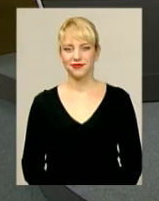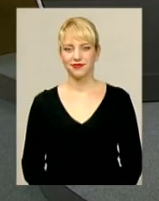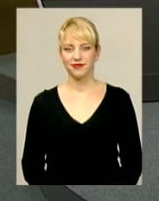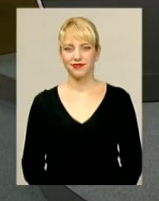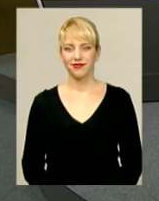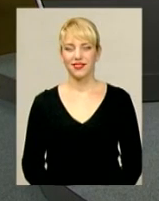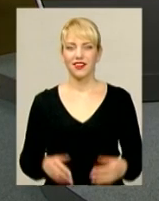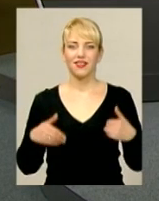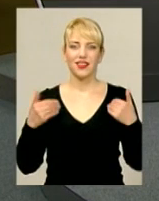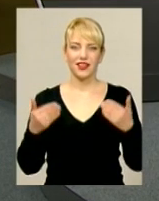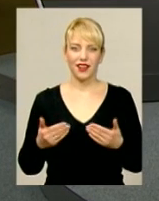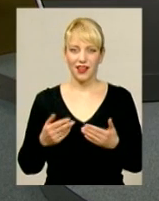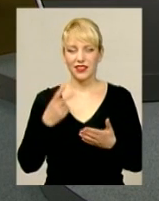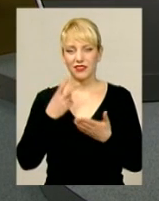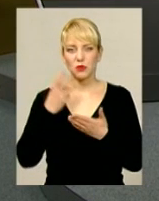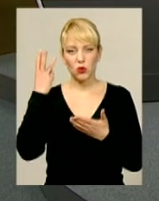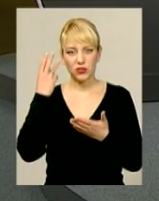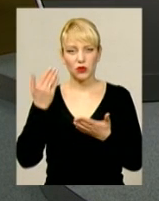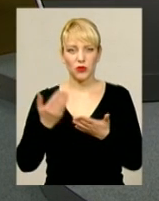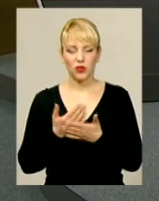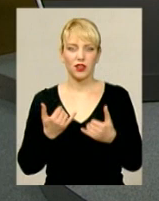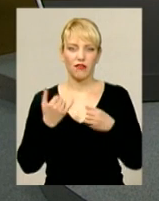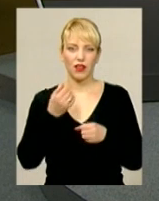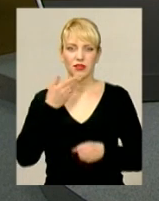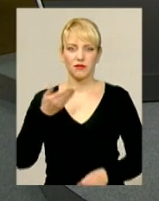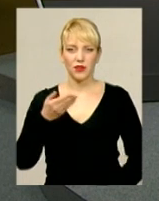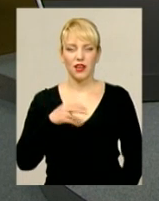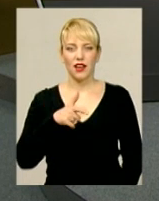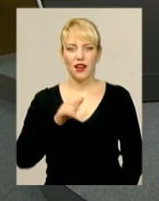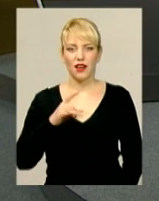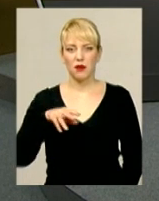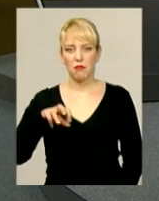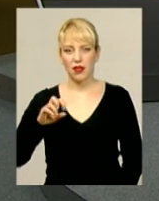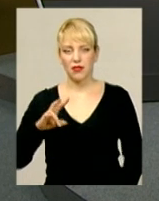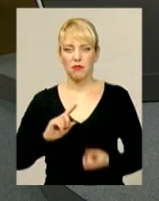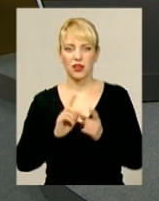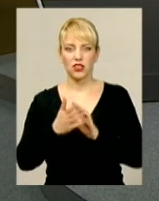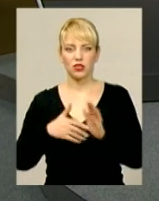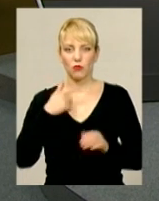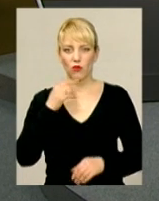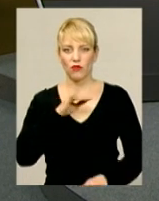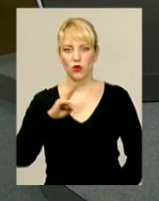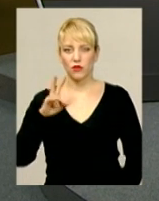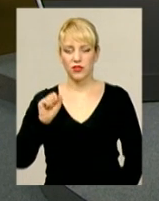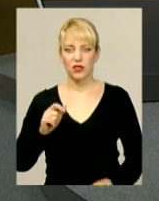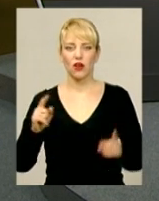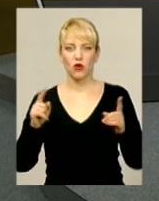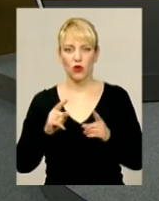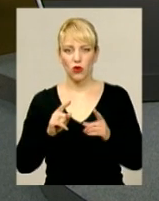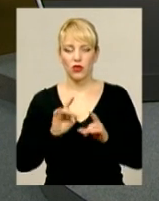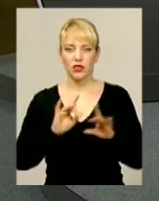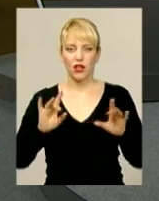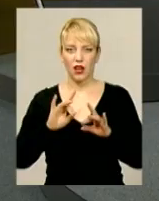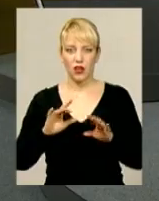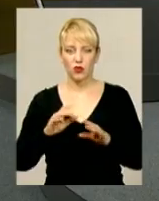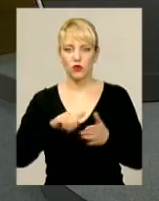Моє вітання. В ефірі «Подільська панорама». У студії для вас працюють Анна Герман та Оксана Фіновська. Далі короткий анонс головних подій середи